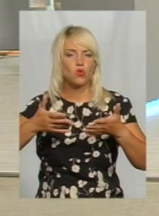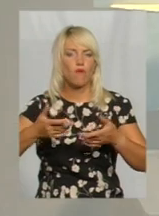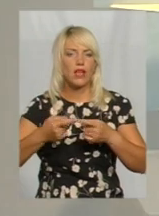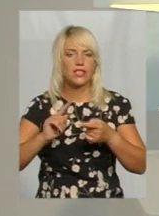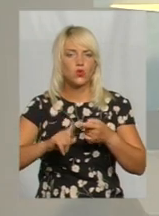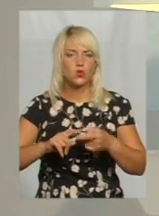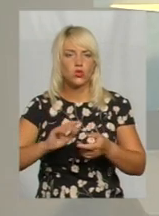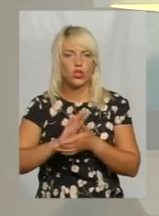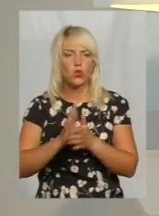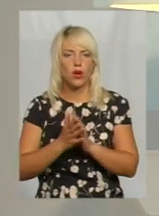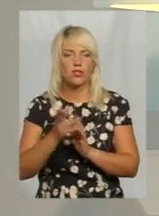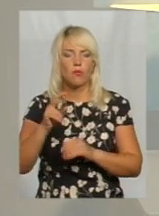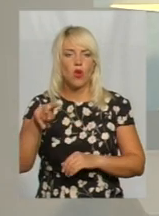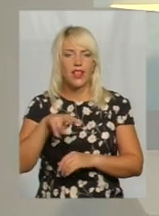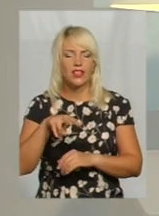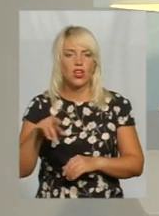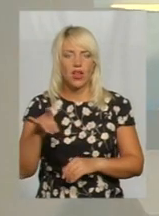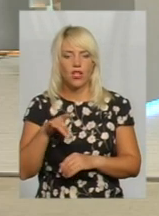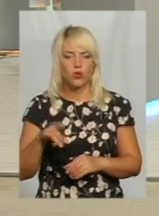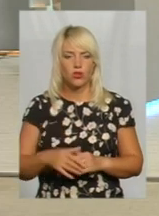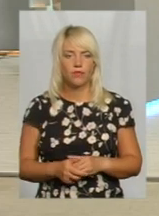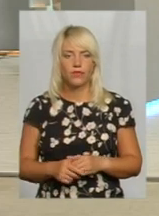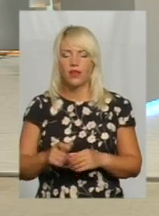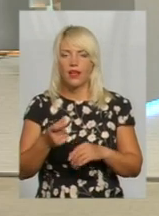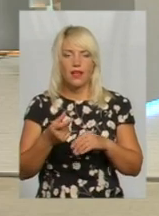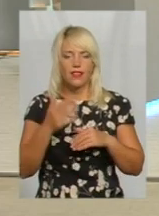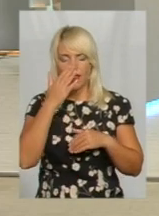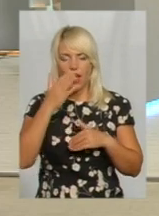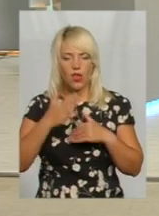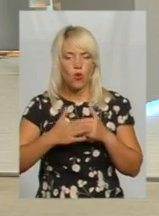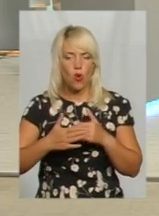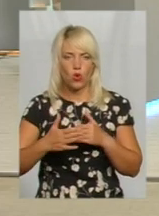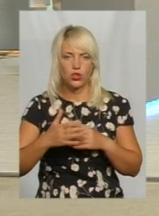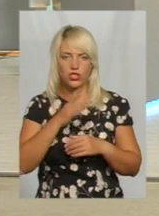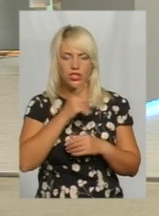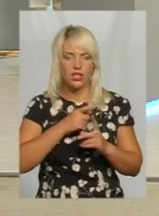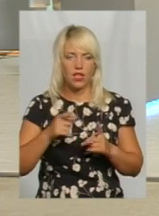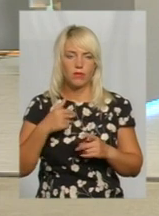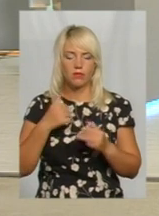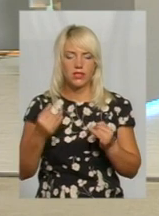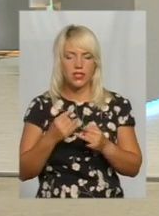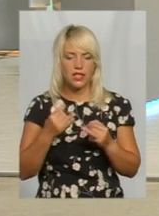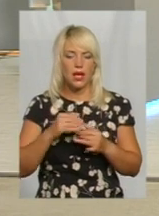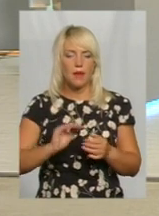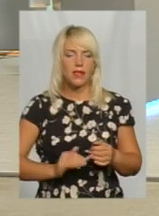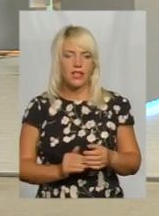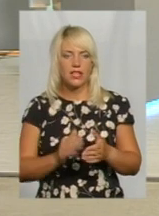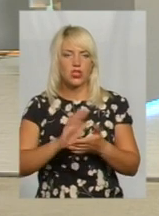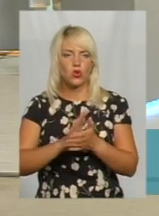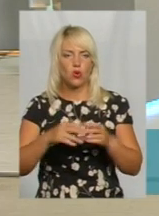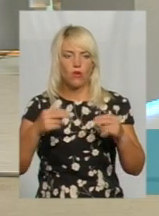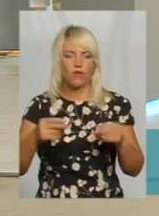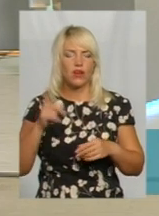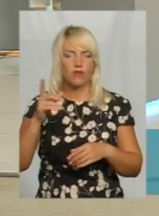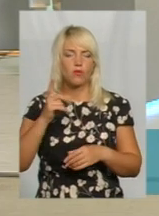Литичівському району, по цих деревах? Надіємося в найкорочий термін. Ми самі зацікавлені. Є підрядчики, з підрядчиками заключені договори, вони їх просі, вони